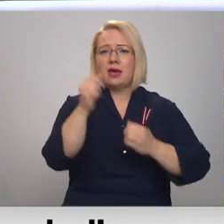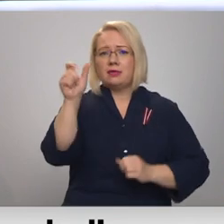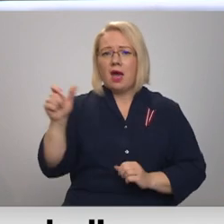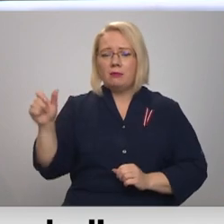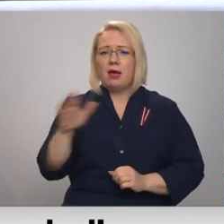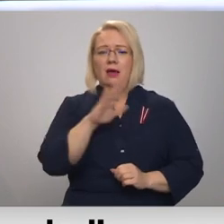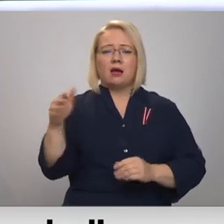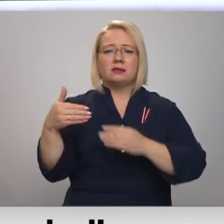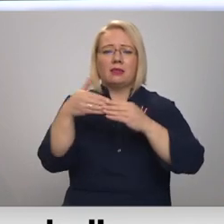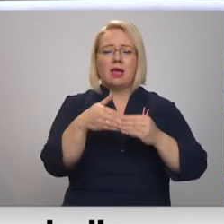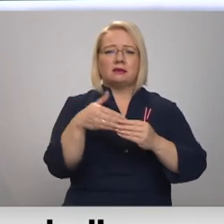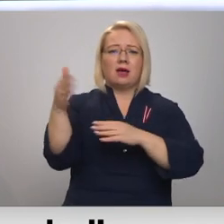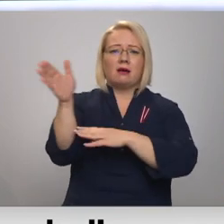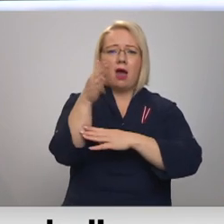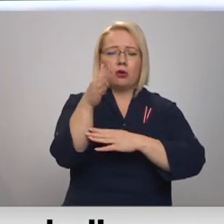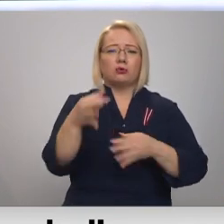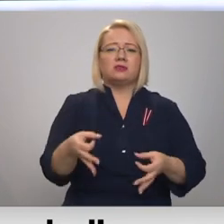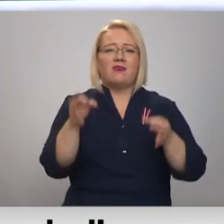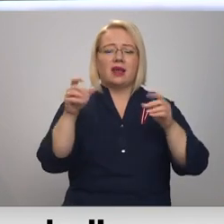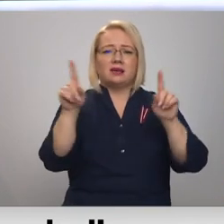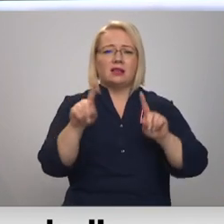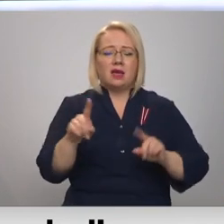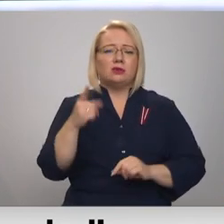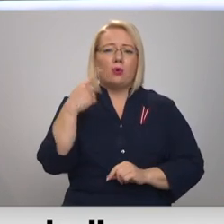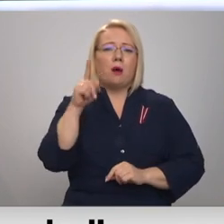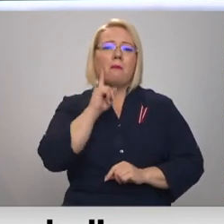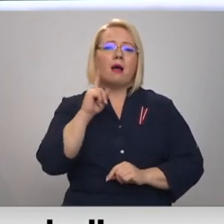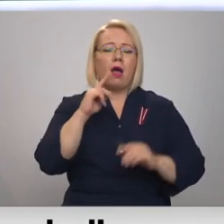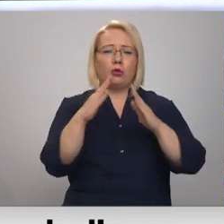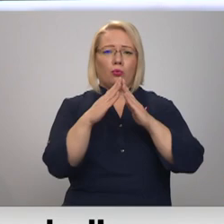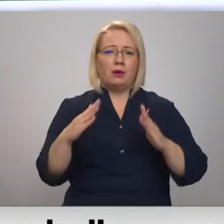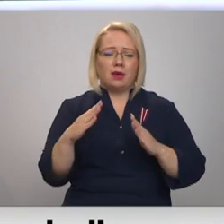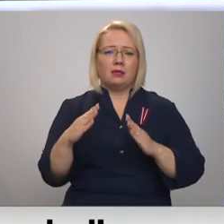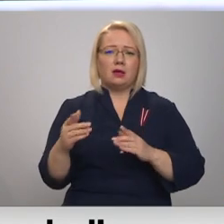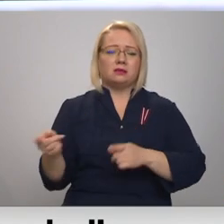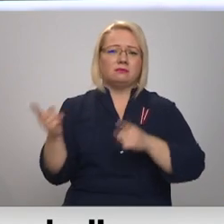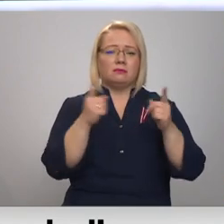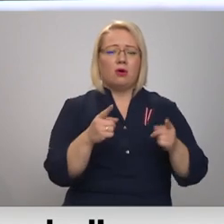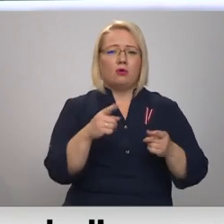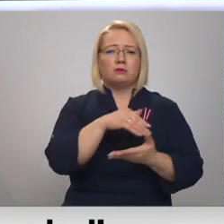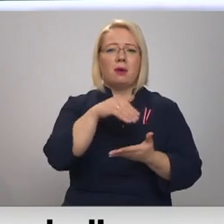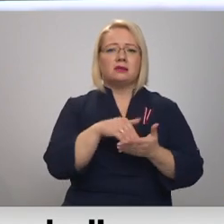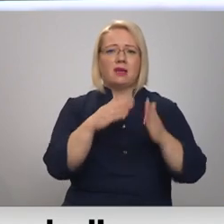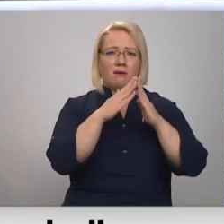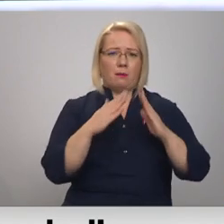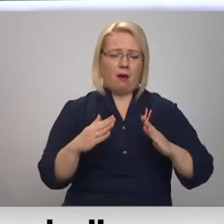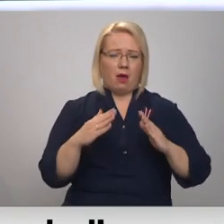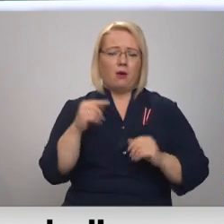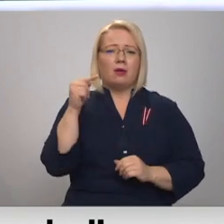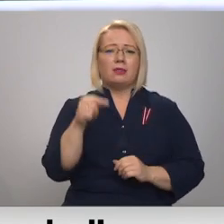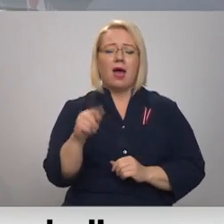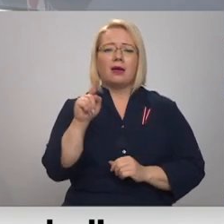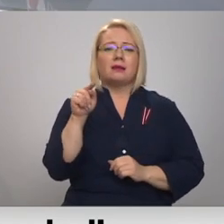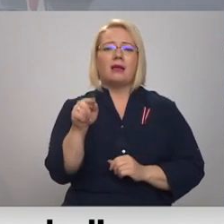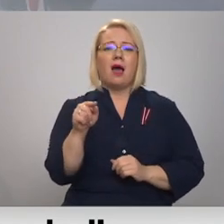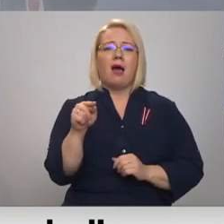nesa savu karogu un kādas ļoti svarīgas lietas no pagaidu mītnes uz pastāvīgo mītu. Faktiski, tā ir tā